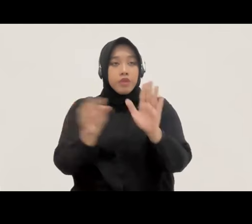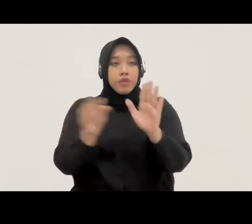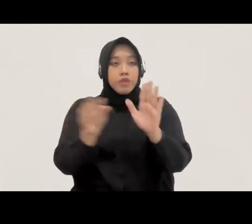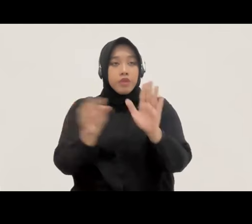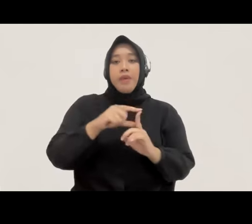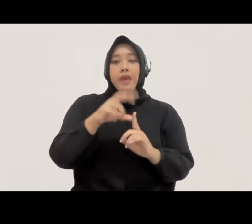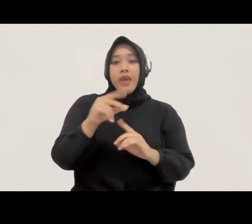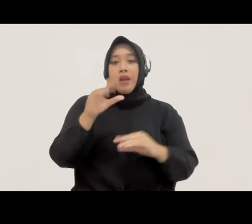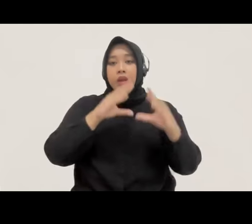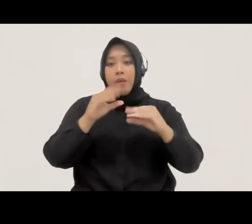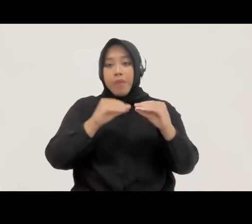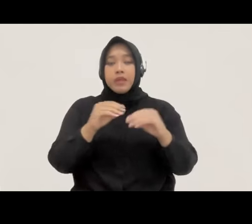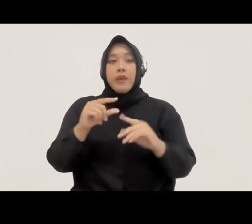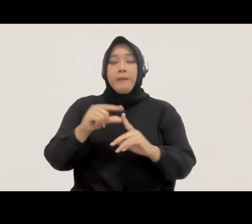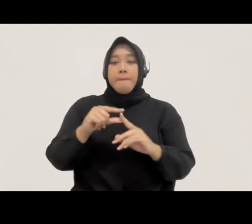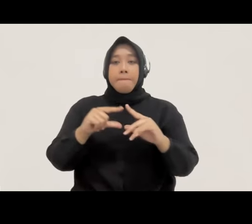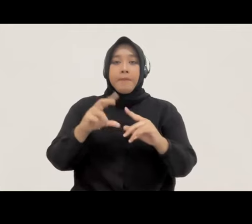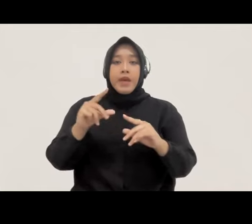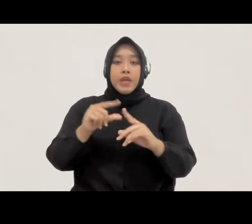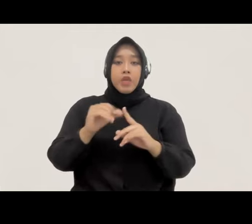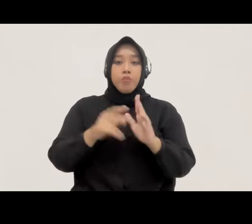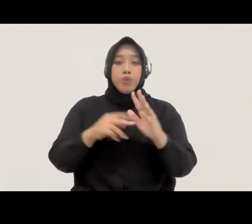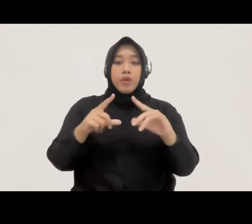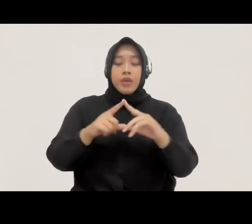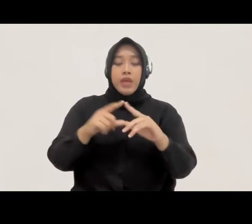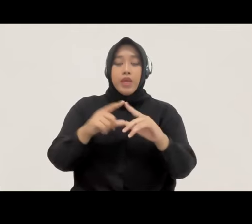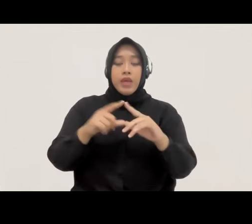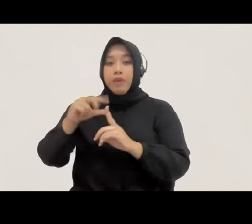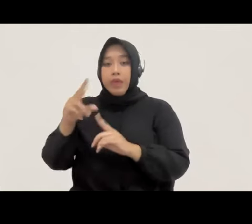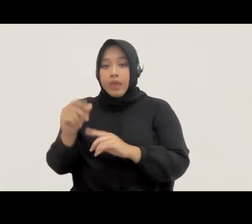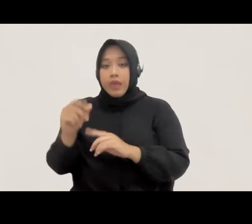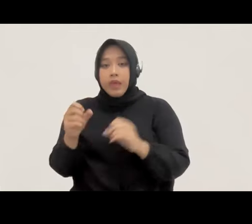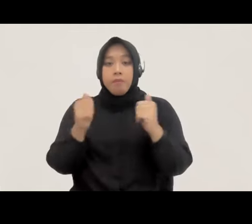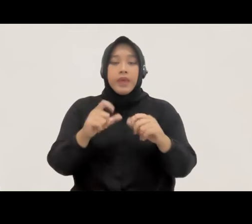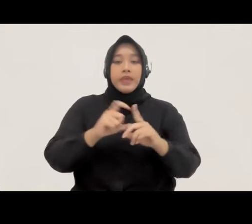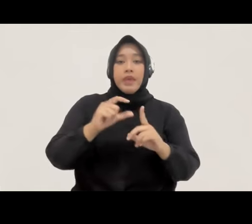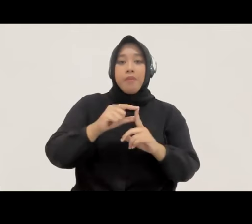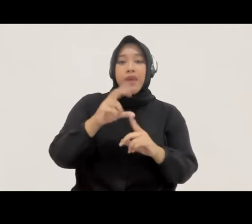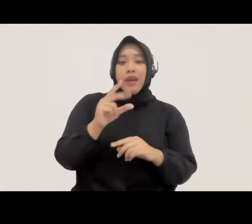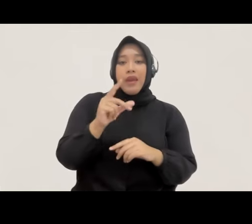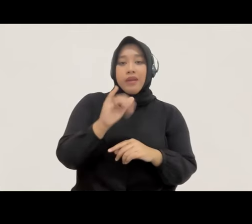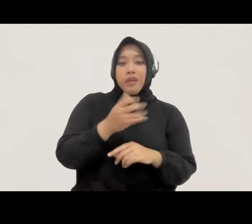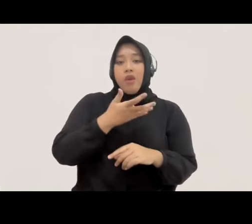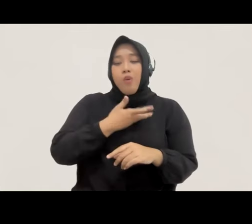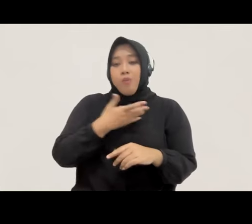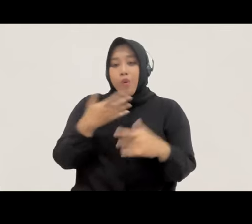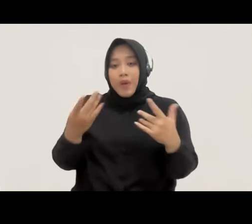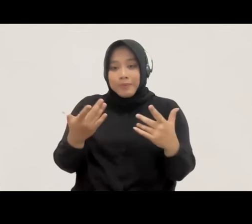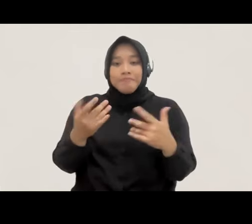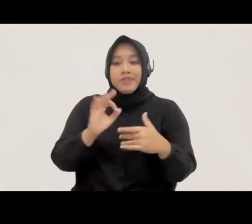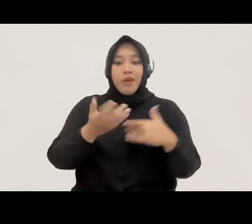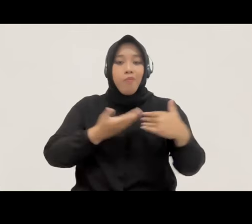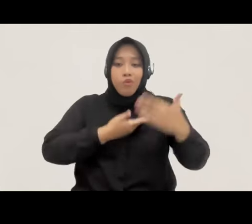tapi baru saja kemarin, balik DPR RI menyatakan bahwa mereka akan nunda atau tidak akan melanjutkan